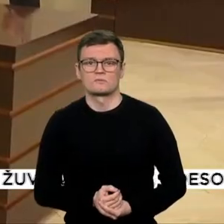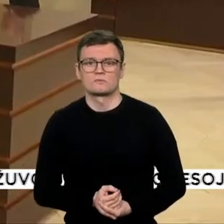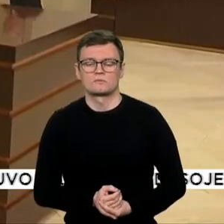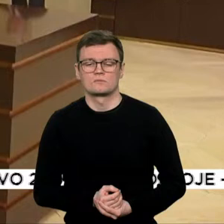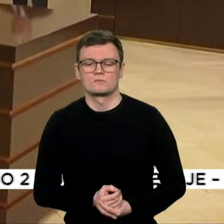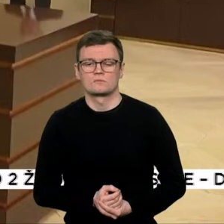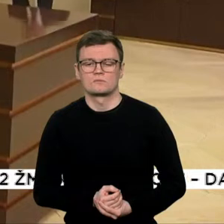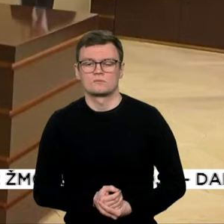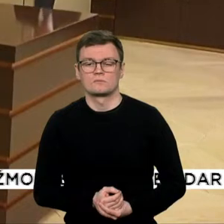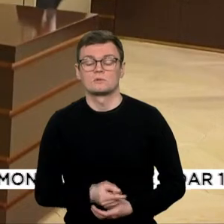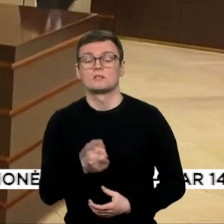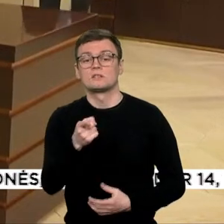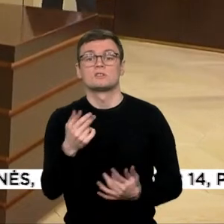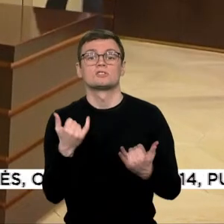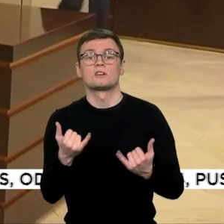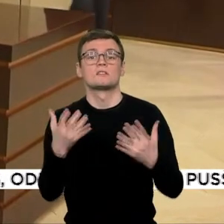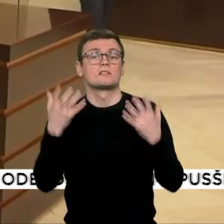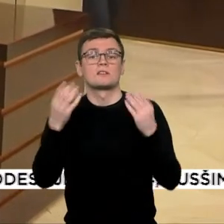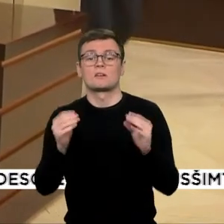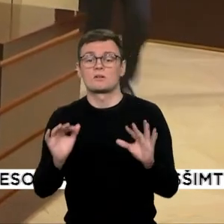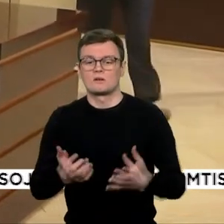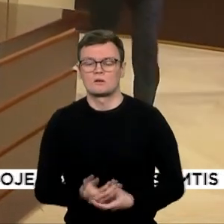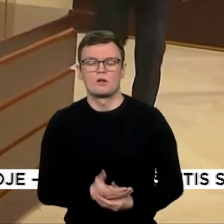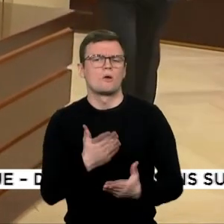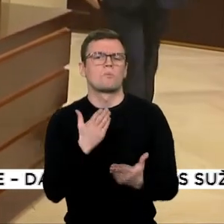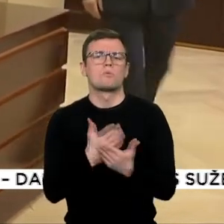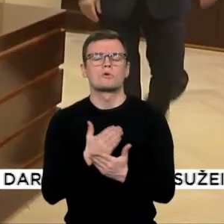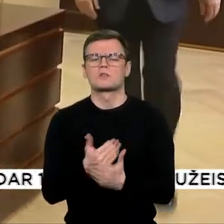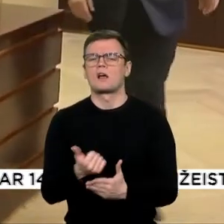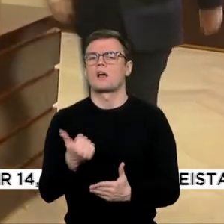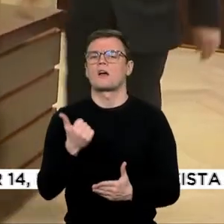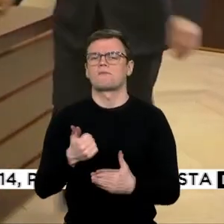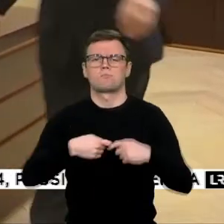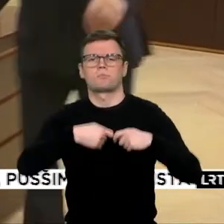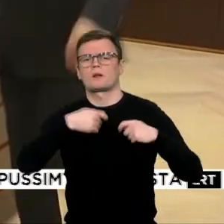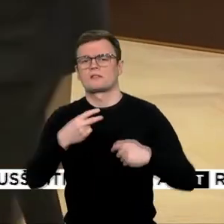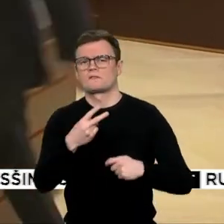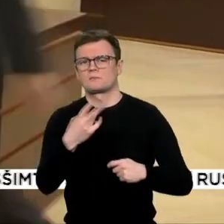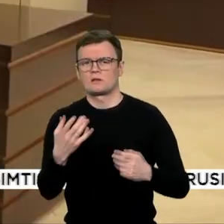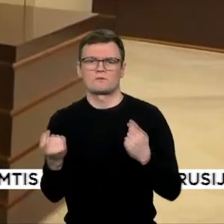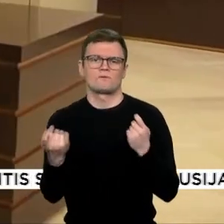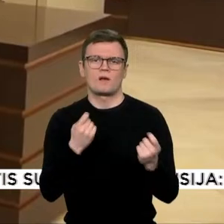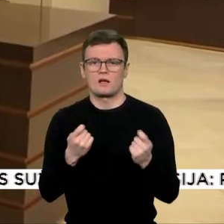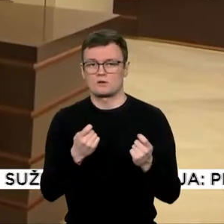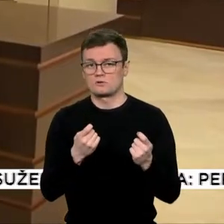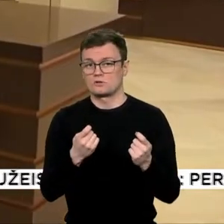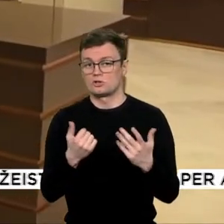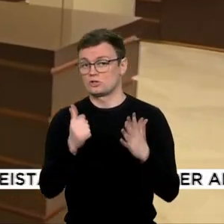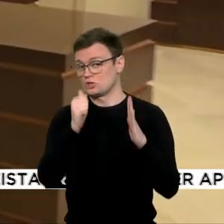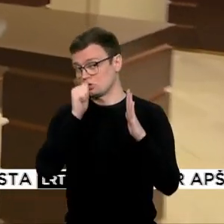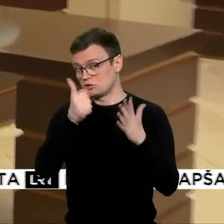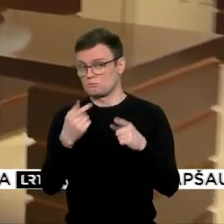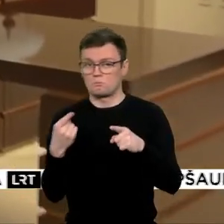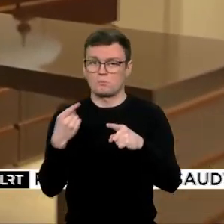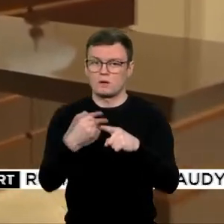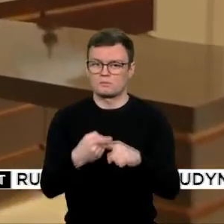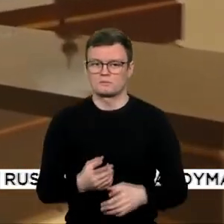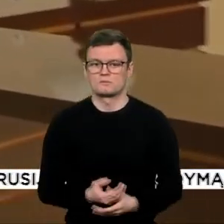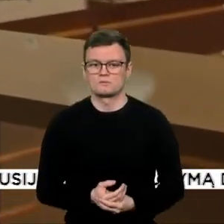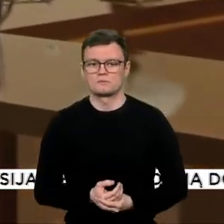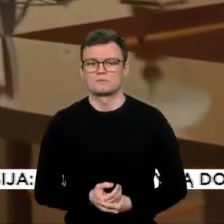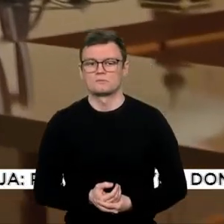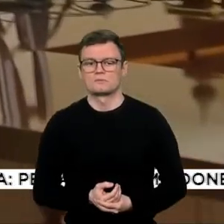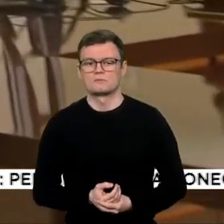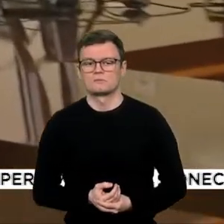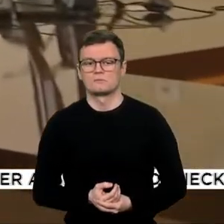Jam šiandien diena būtina prateisti 24 metų valdymą dar šešeriems, kad nusileistų tik Katerinai didžiai iš